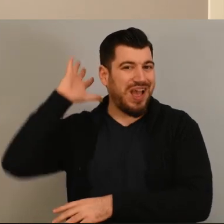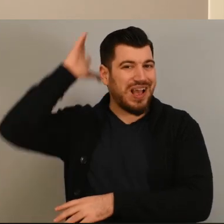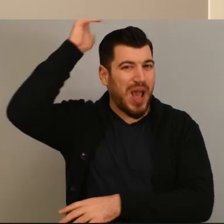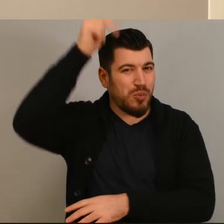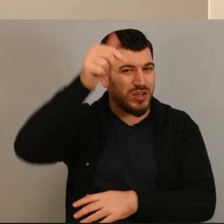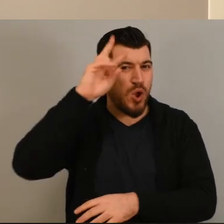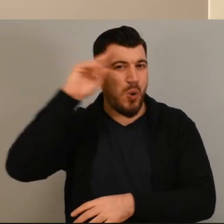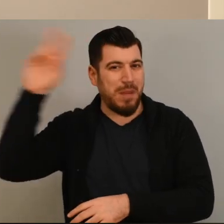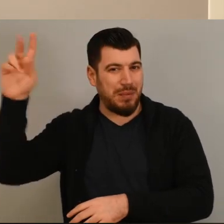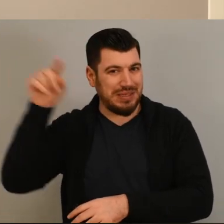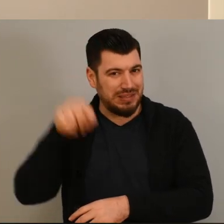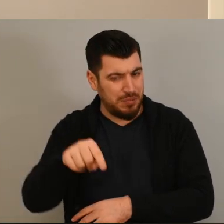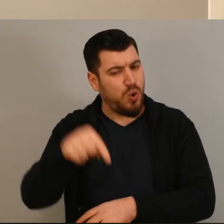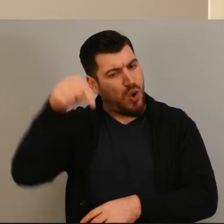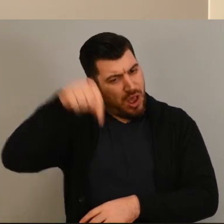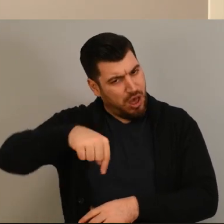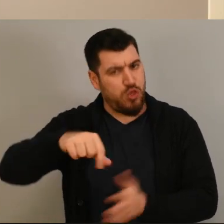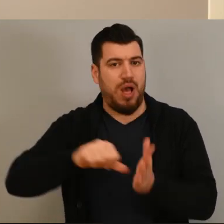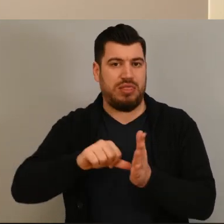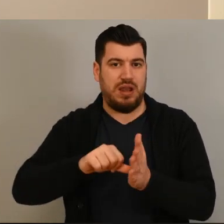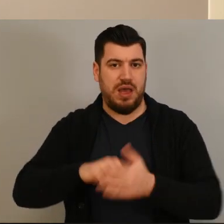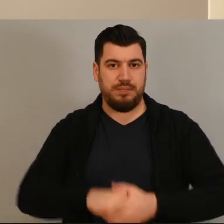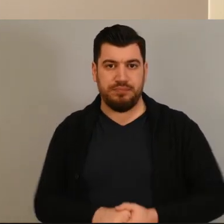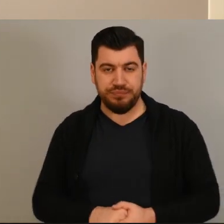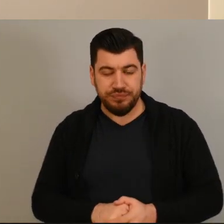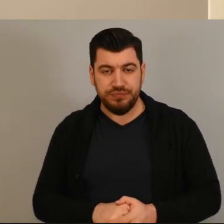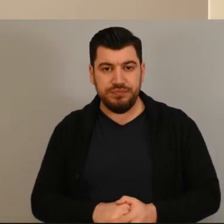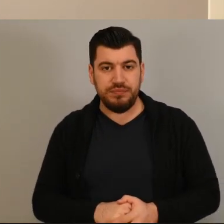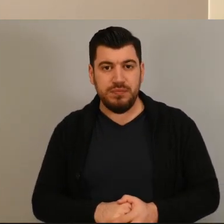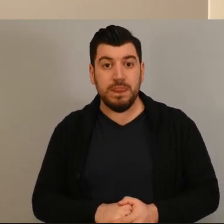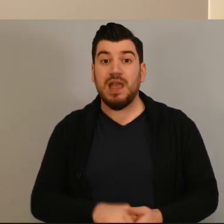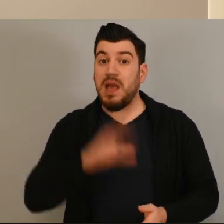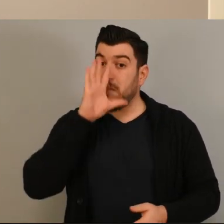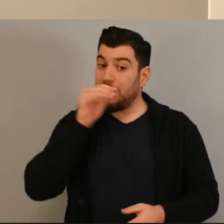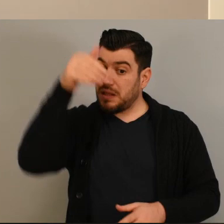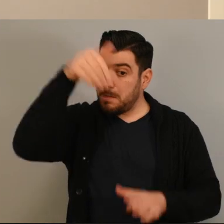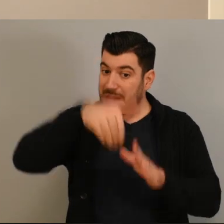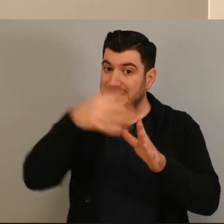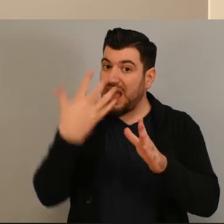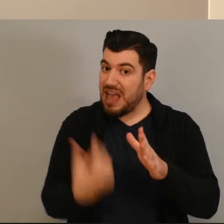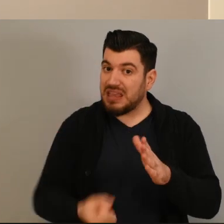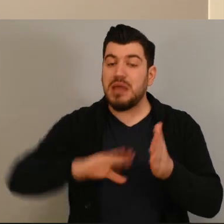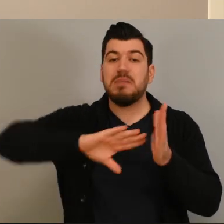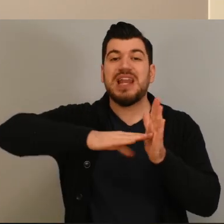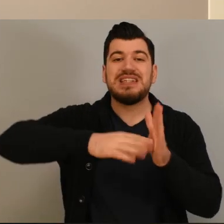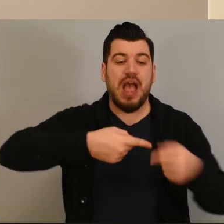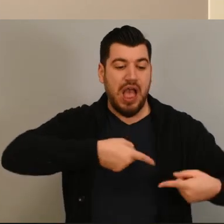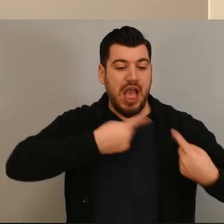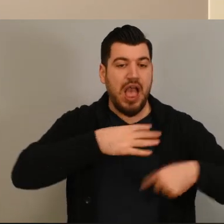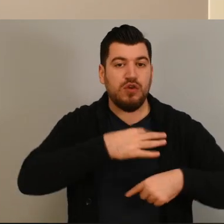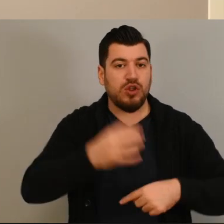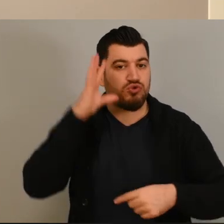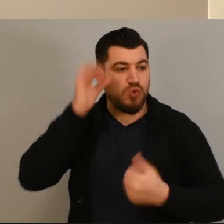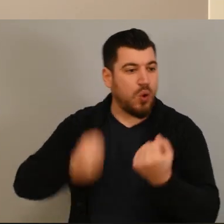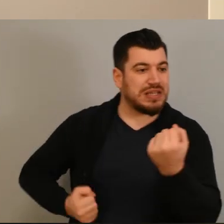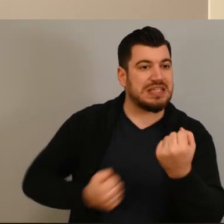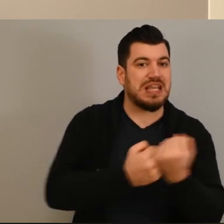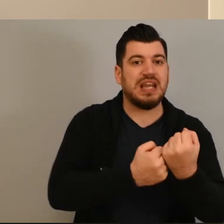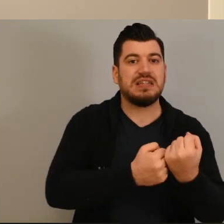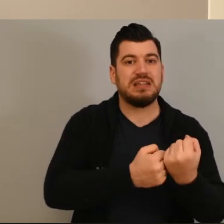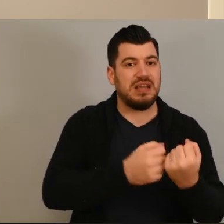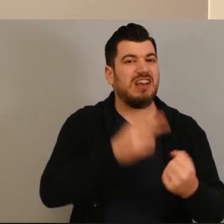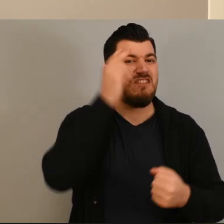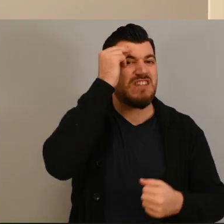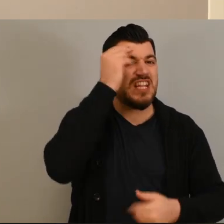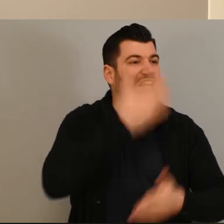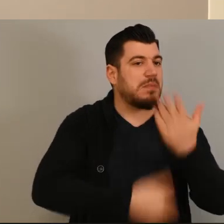αναπηρία του Καποδιστριακού Πανεπιστημίου, εδώ του Πανεπιστημίου της Αθήνας, με υπηρεσία εθελοντών για την